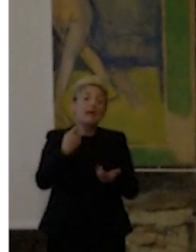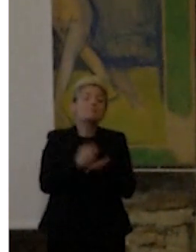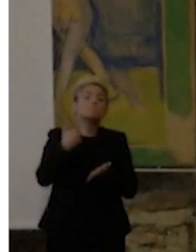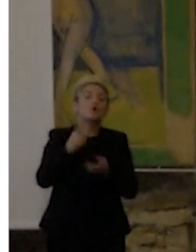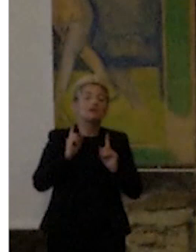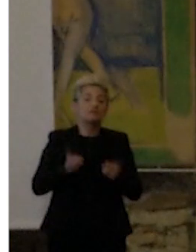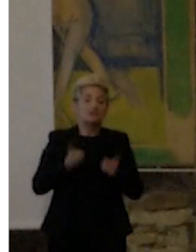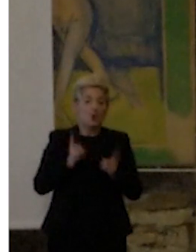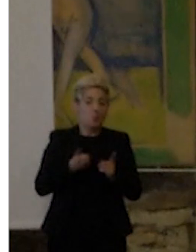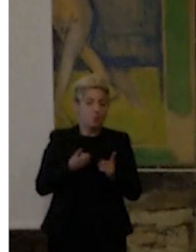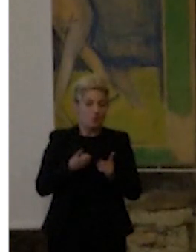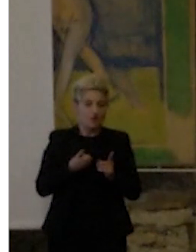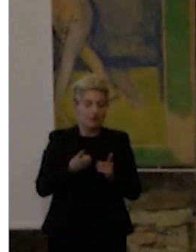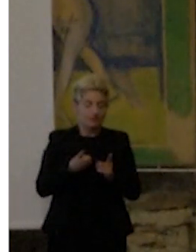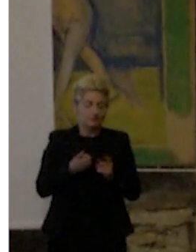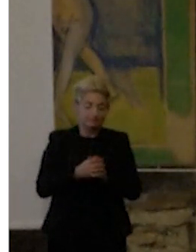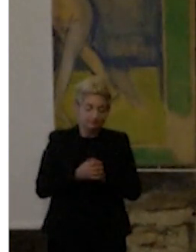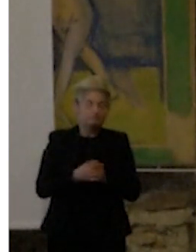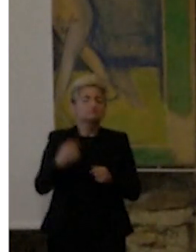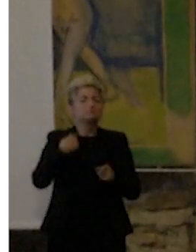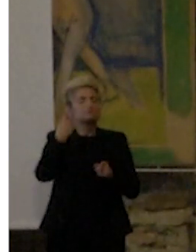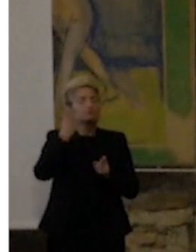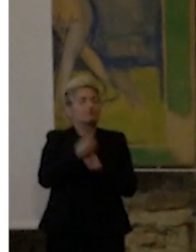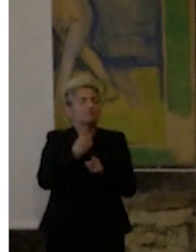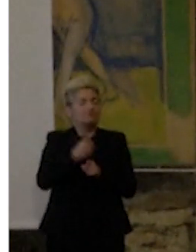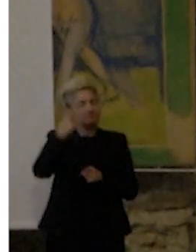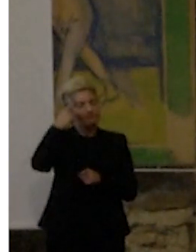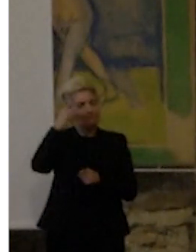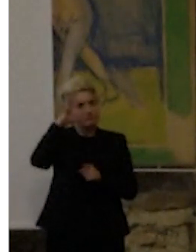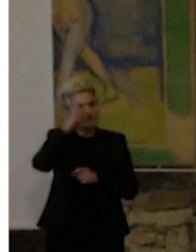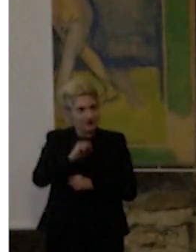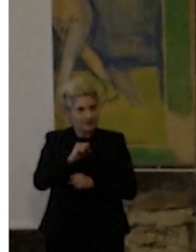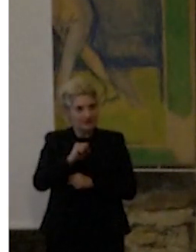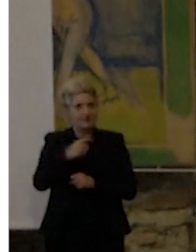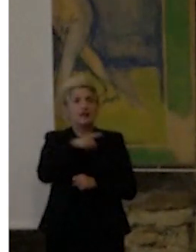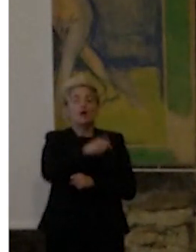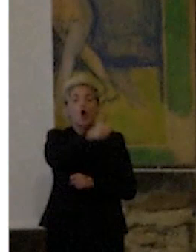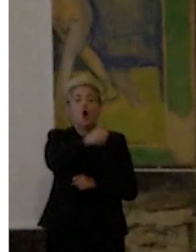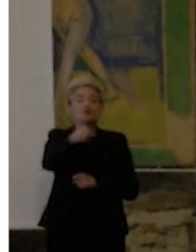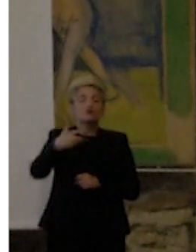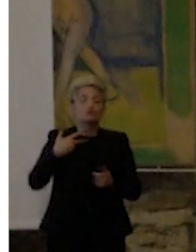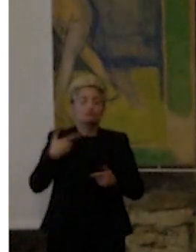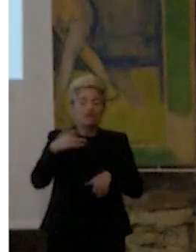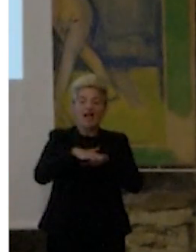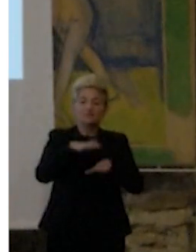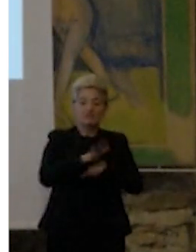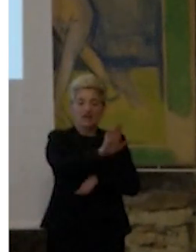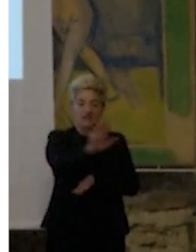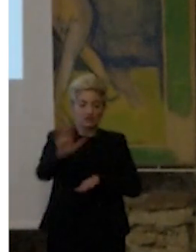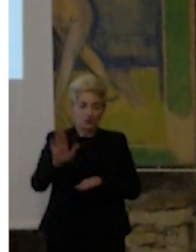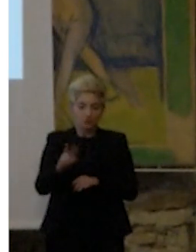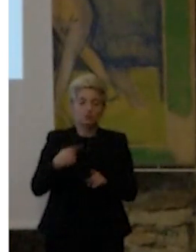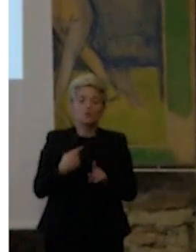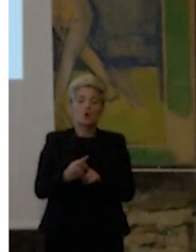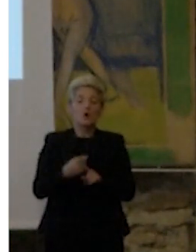sia rendersi conto che abbiamo a che fare con persone che hanno una propria esperienza. Quando facciamo una mostra non è perché